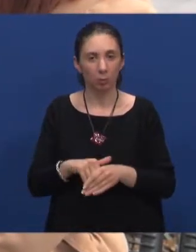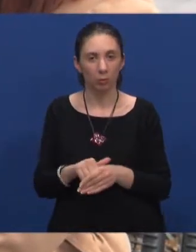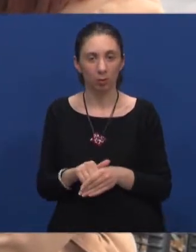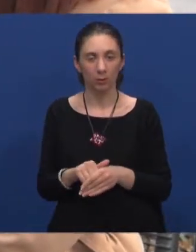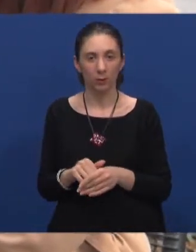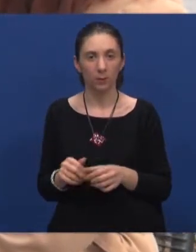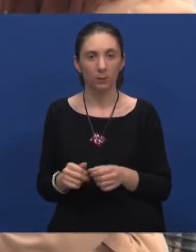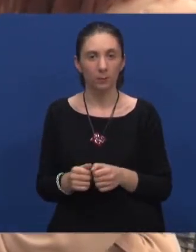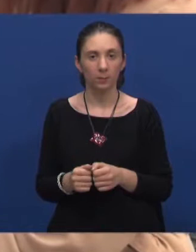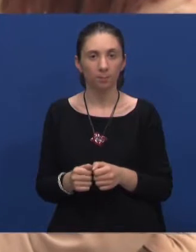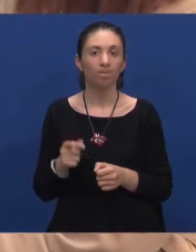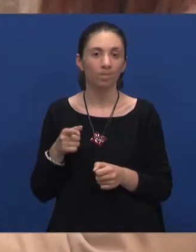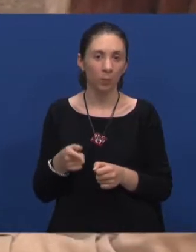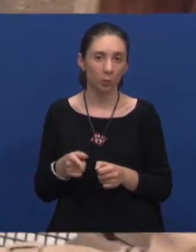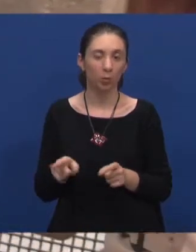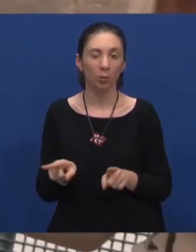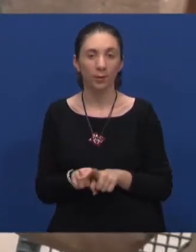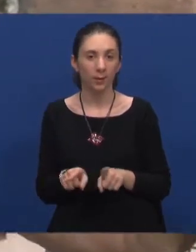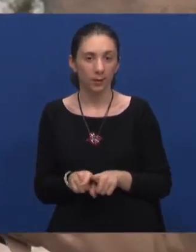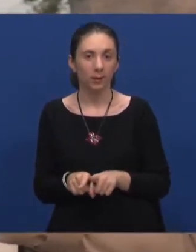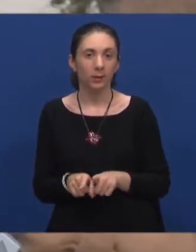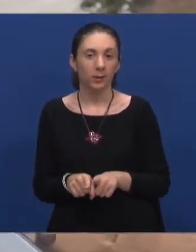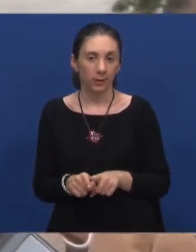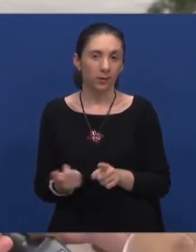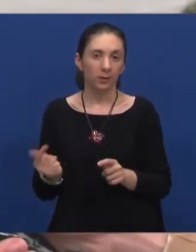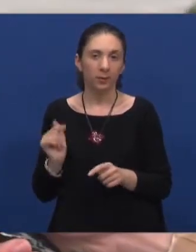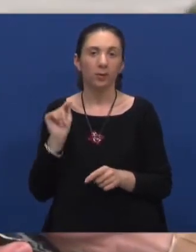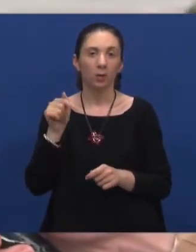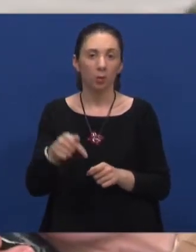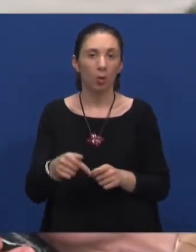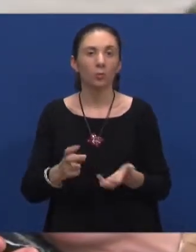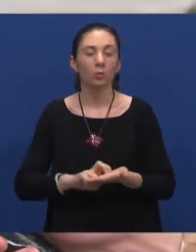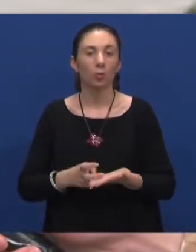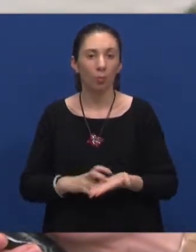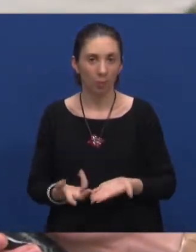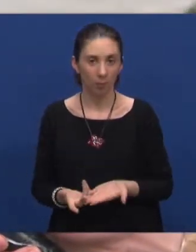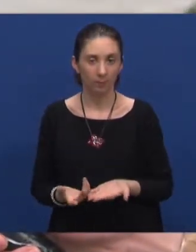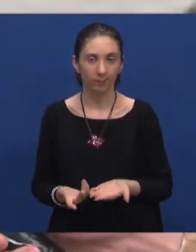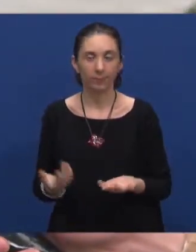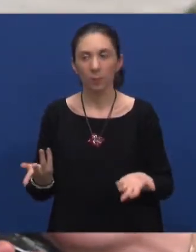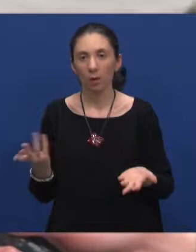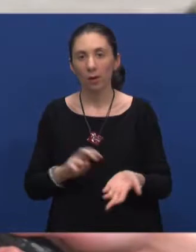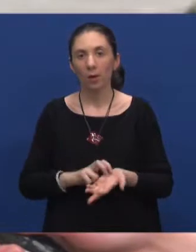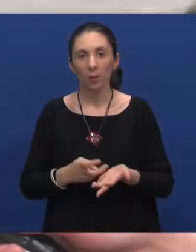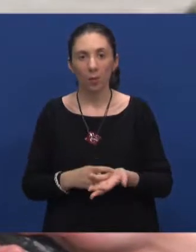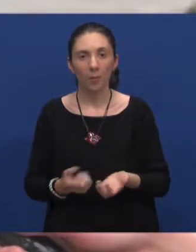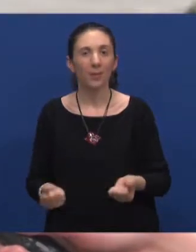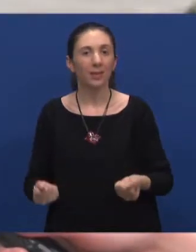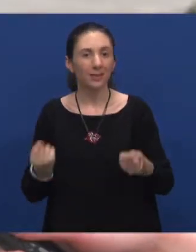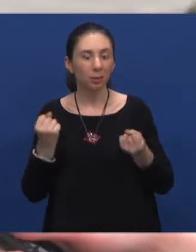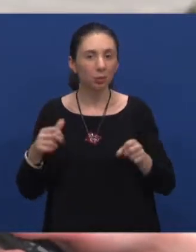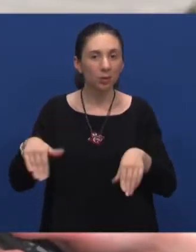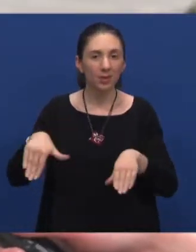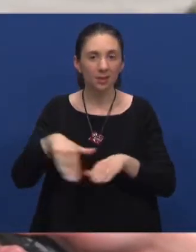E, tu isto također dolazimo do problema, mislim problema. Teško se